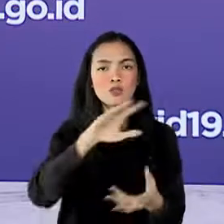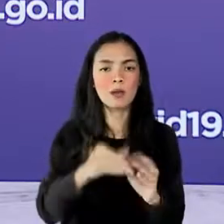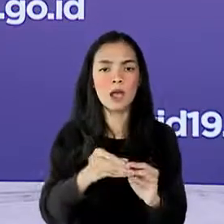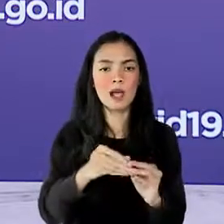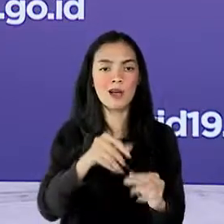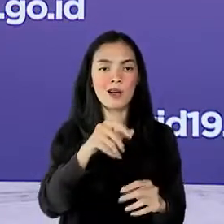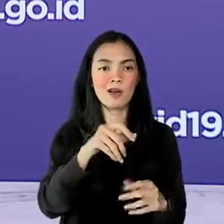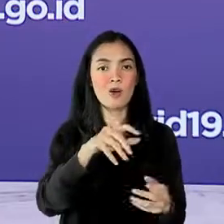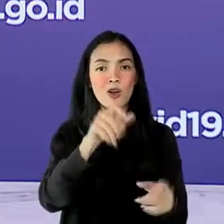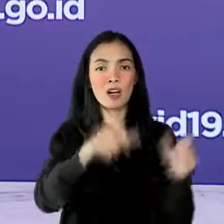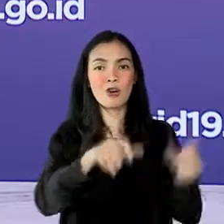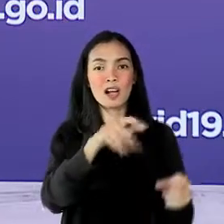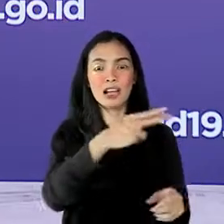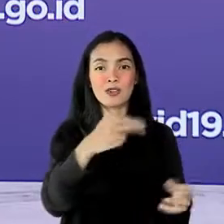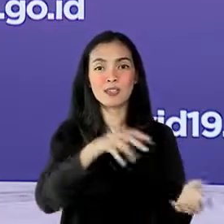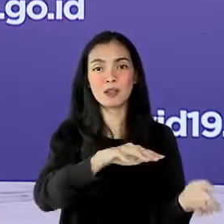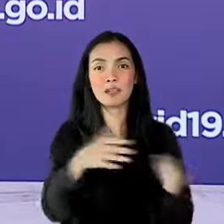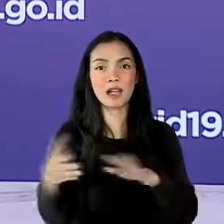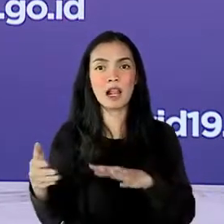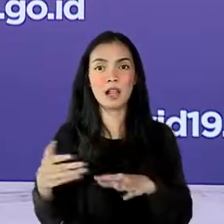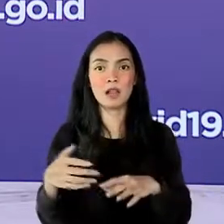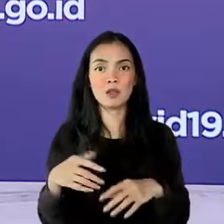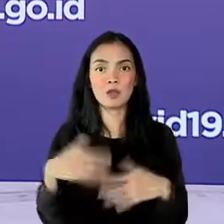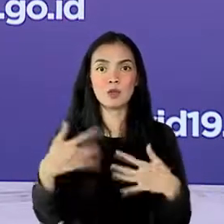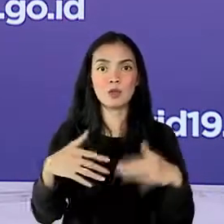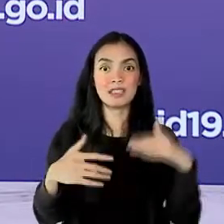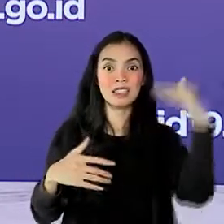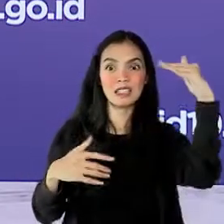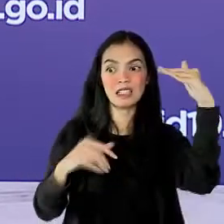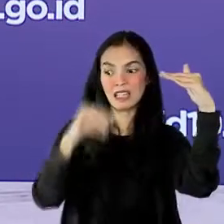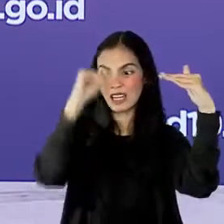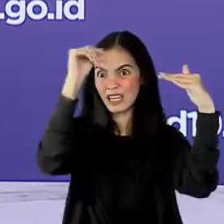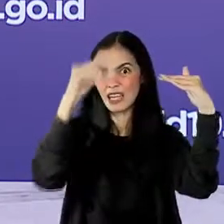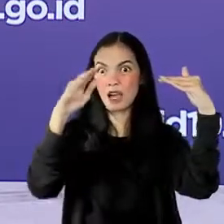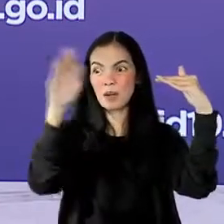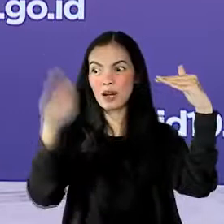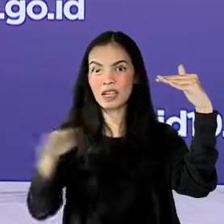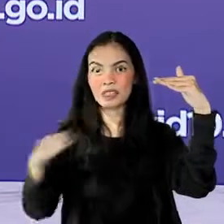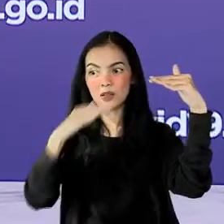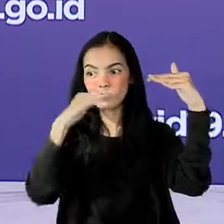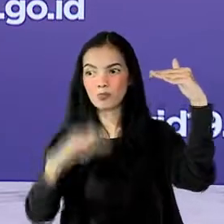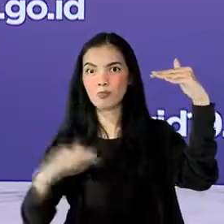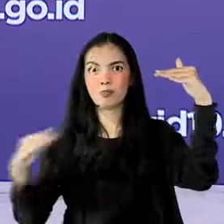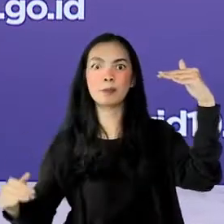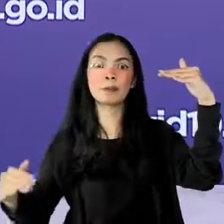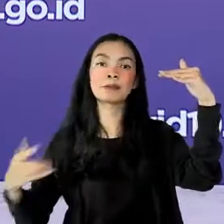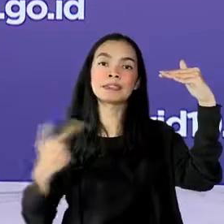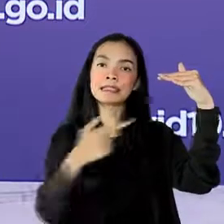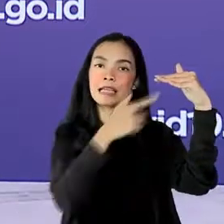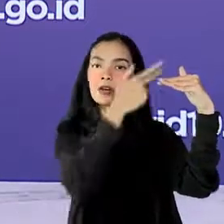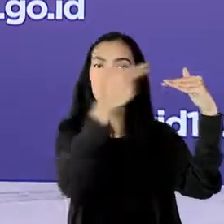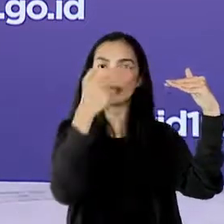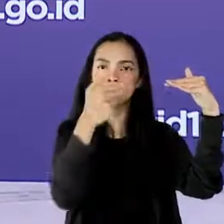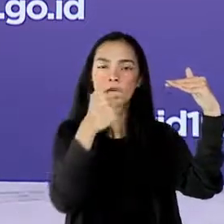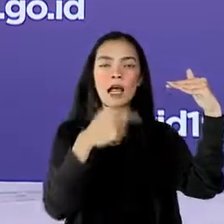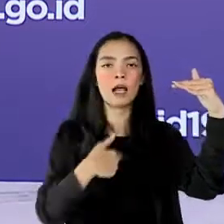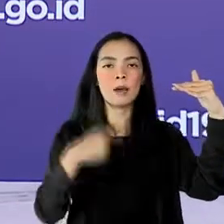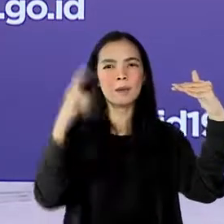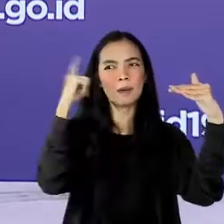Indonesia telah melebihi India dan Brazil apakah pemerintah Indonesia mempunyai respon